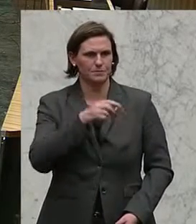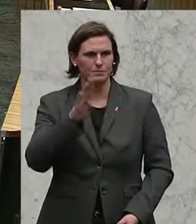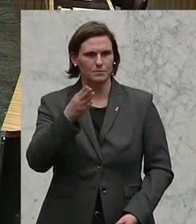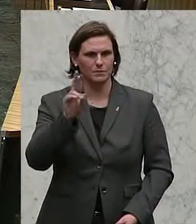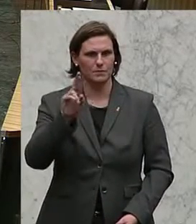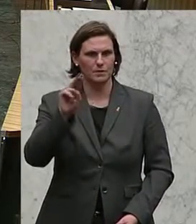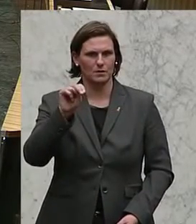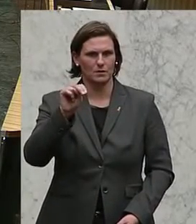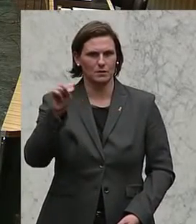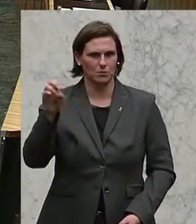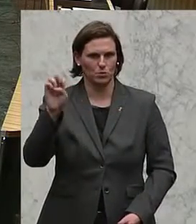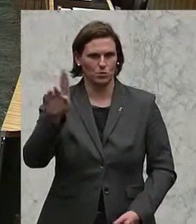Innovationssprecherin der ÖVP.